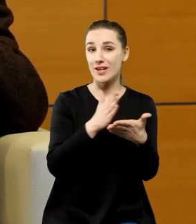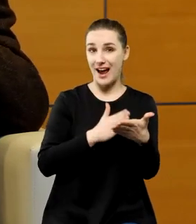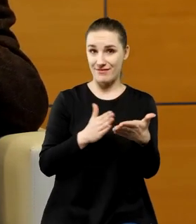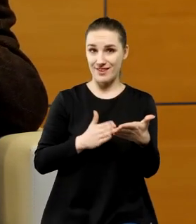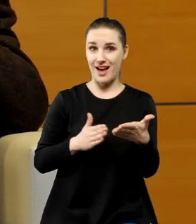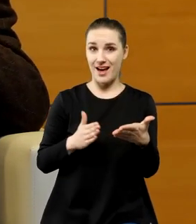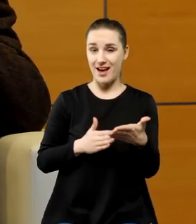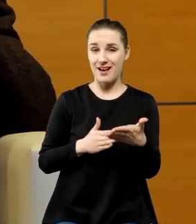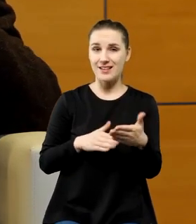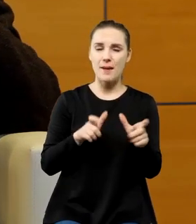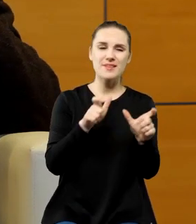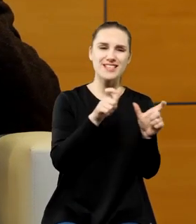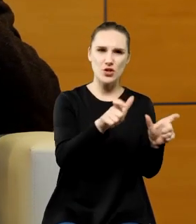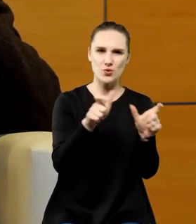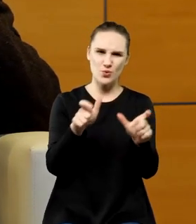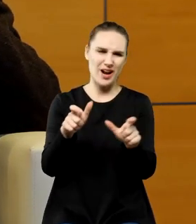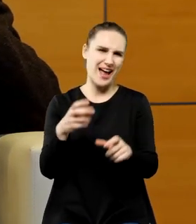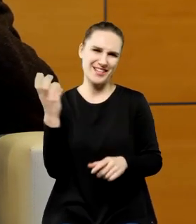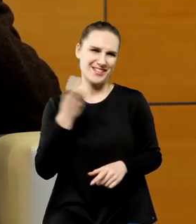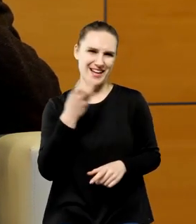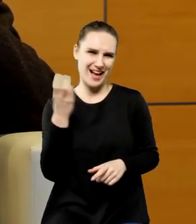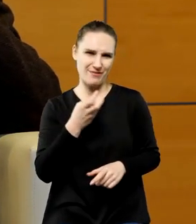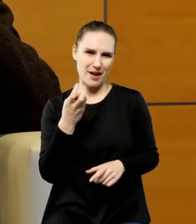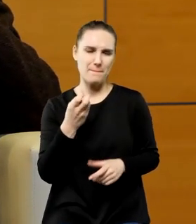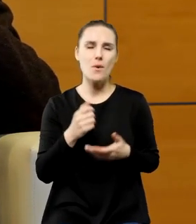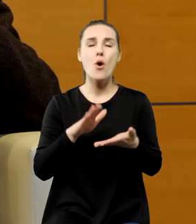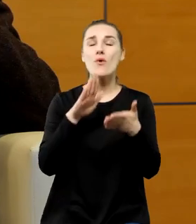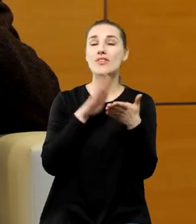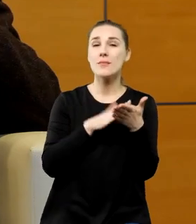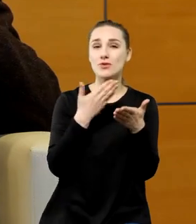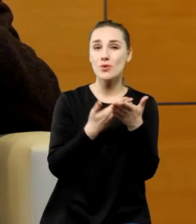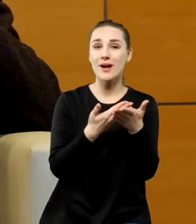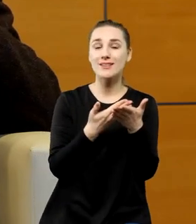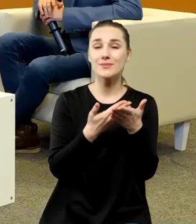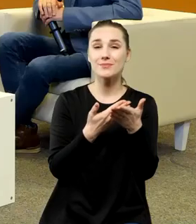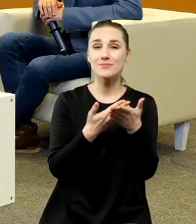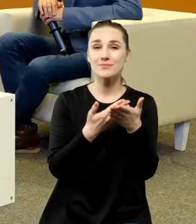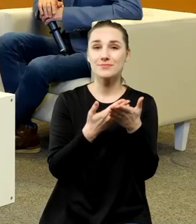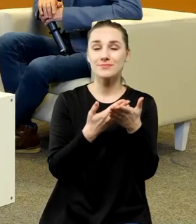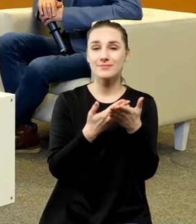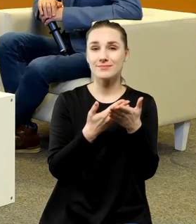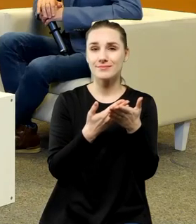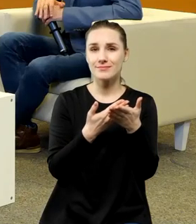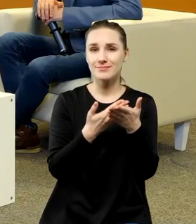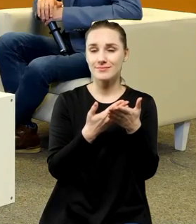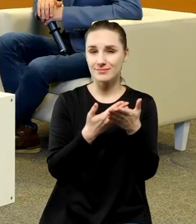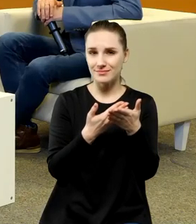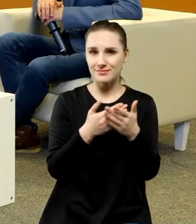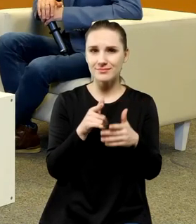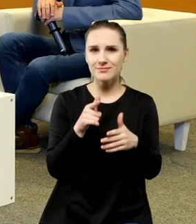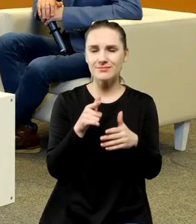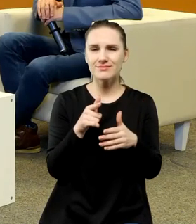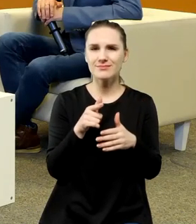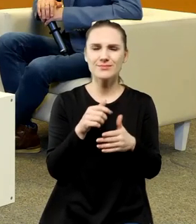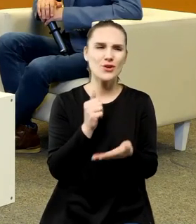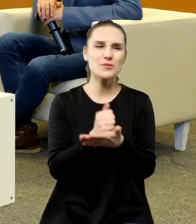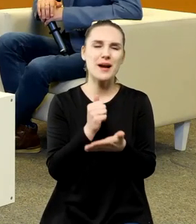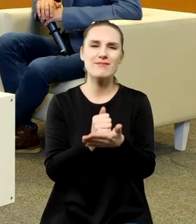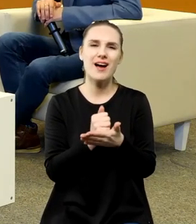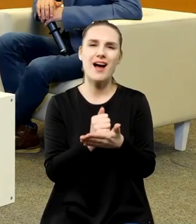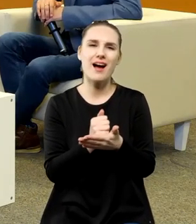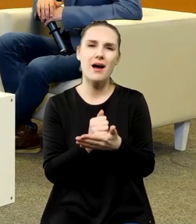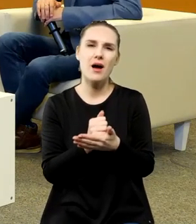ocenzurowanych egzemplarzy już jest bardzo ciekawa i bardzo wiele mówi między innymi to że to właściwie była przede wszystkim kwestia wewnętrzna